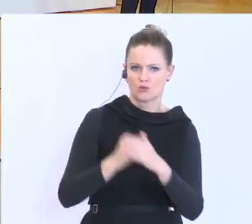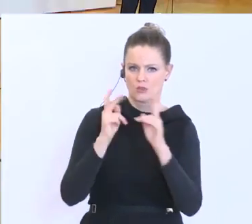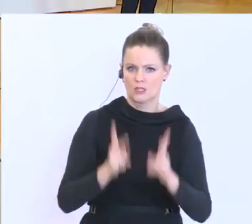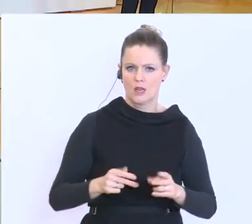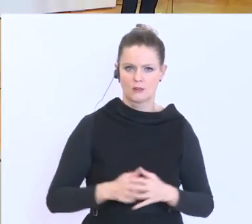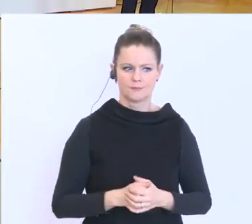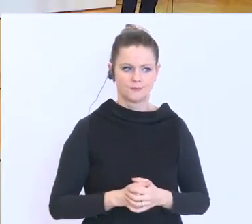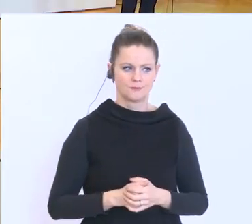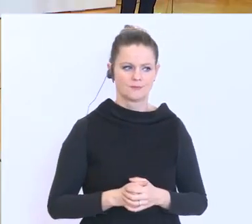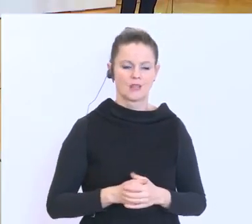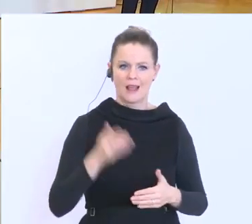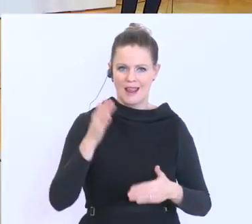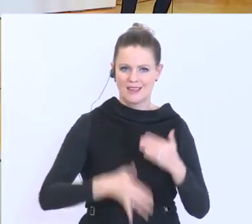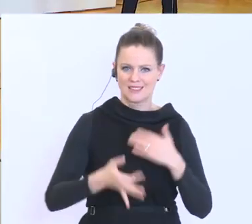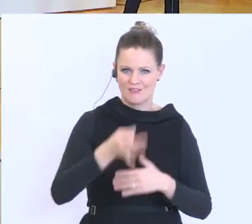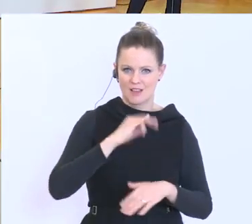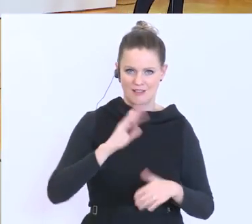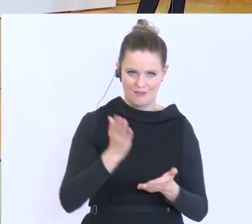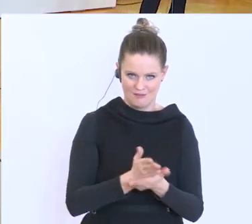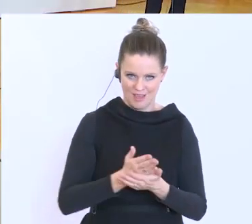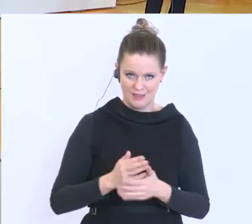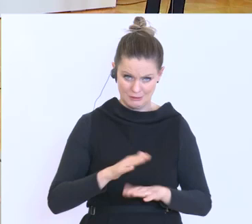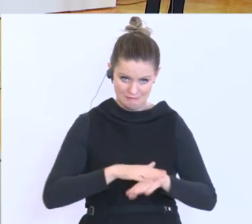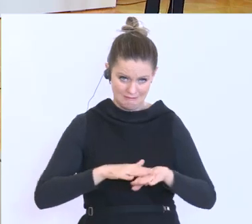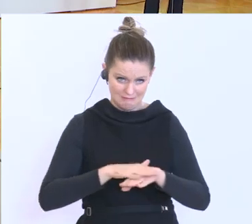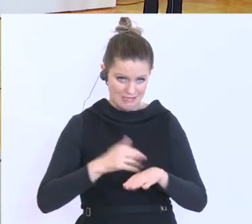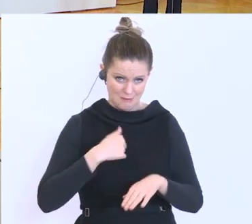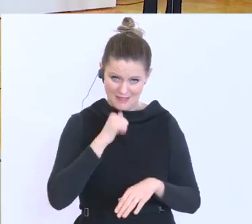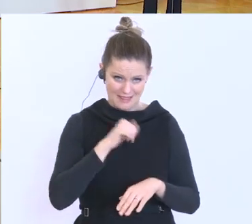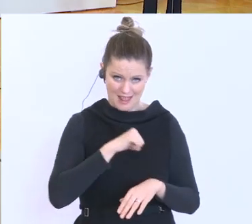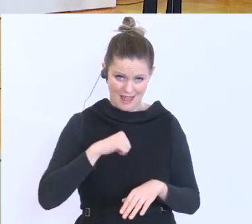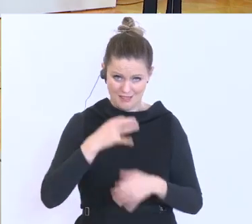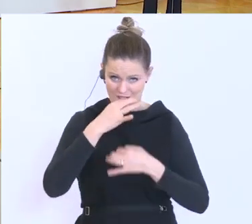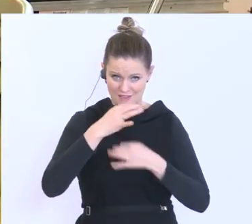Eine letzte Frage, wäre ich nämlich fertig. Entschuldigung. Ich bin ja nicht allein hier.